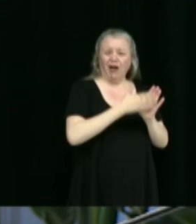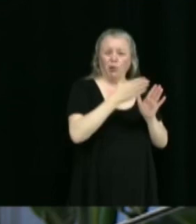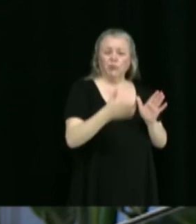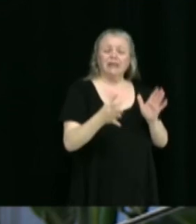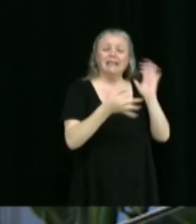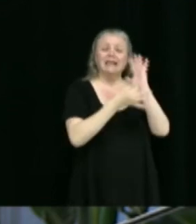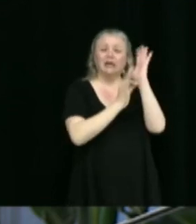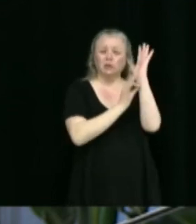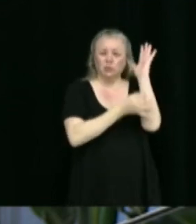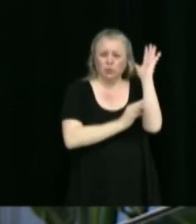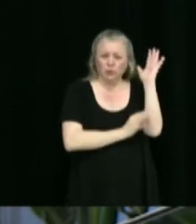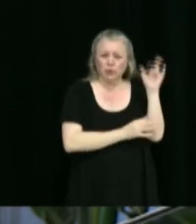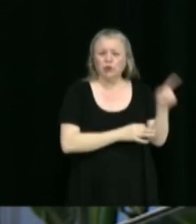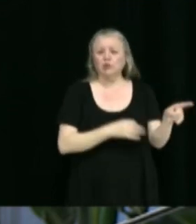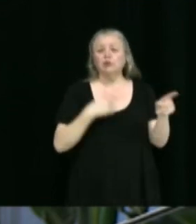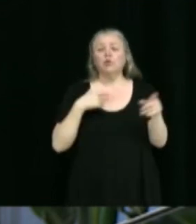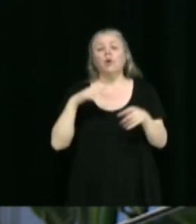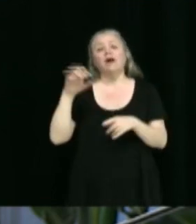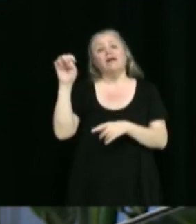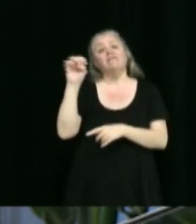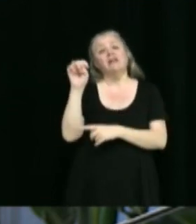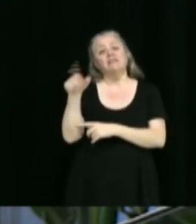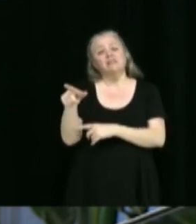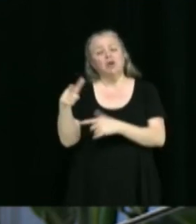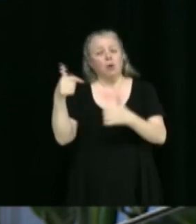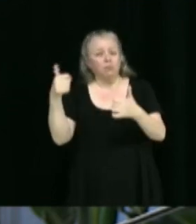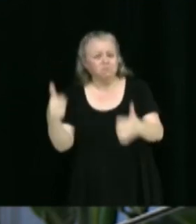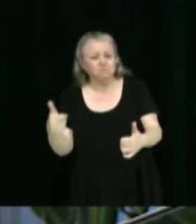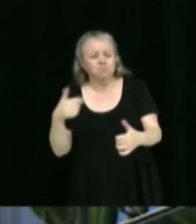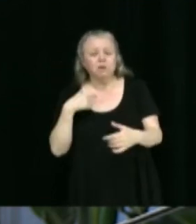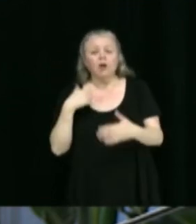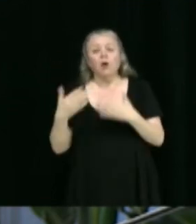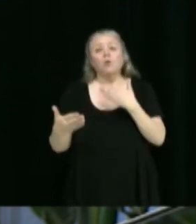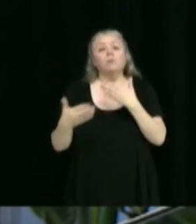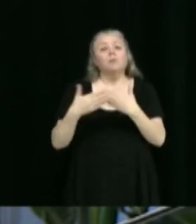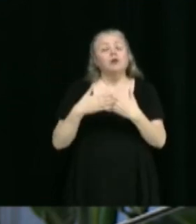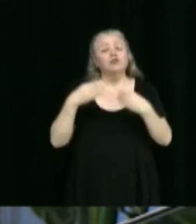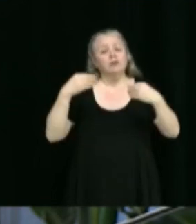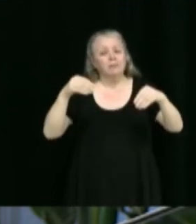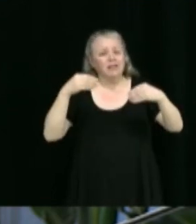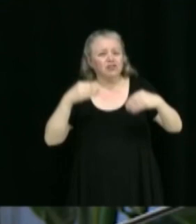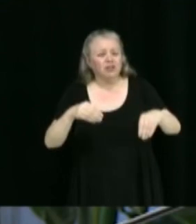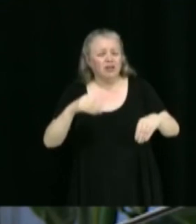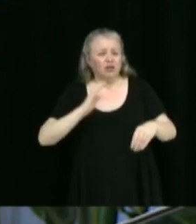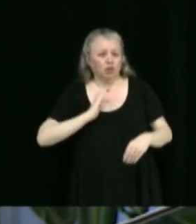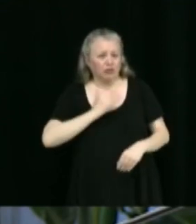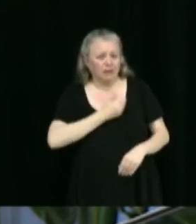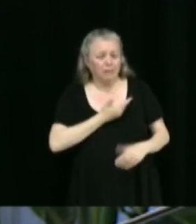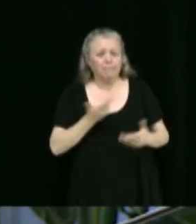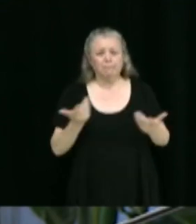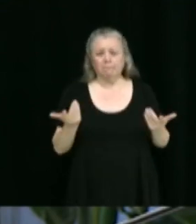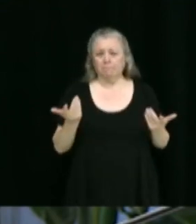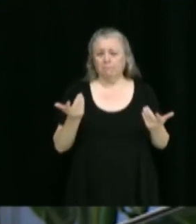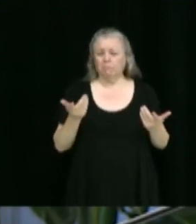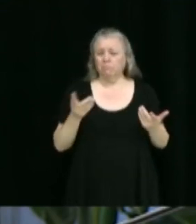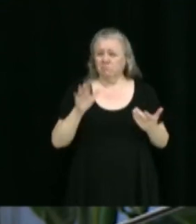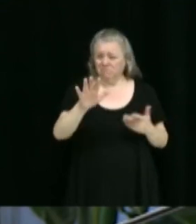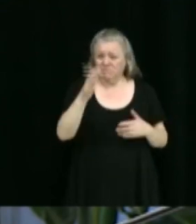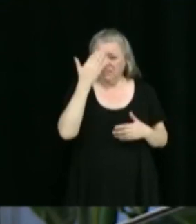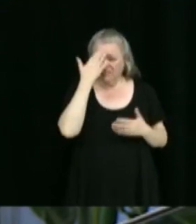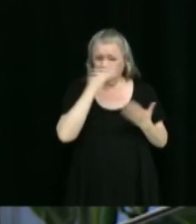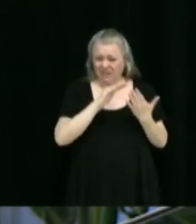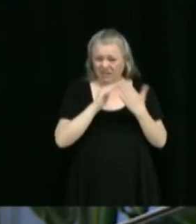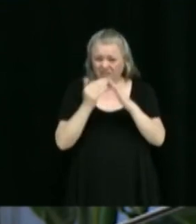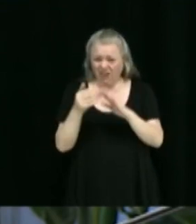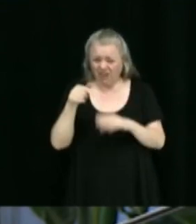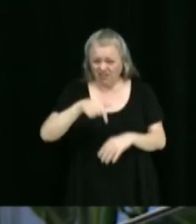et du Dibs, stationnement du marché côté Notre-Dame, du marché Notre-Dame. Est-ce que la Ville sait combien d'arbres ont